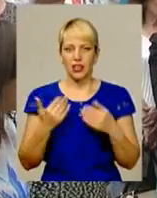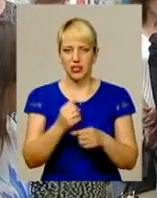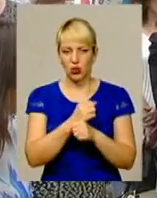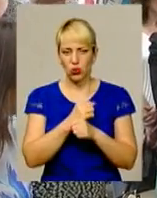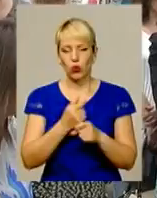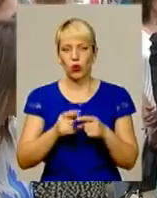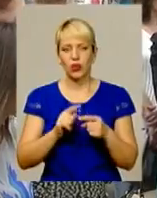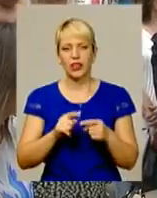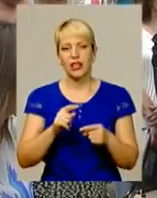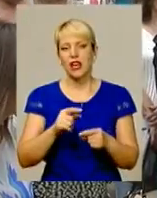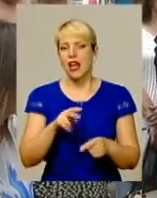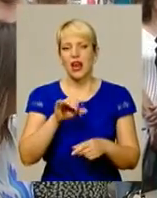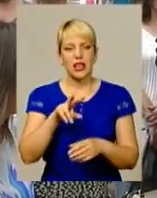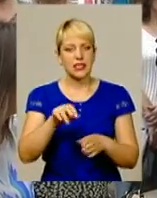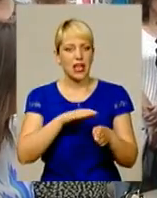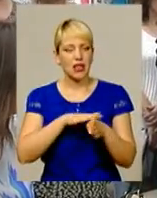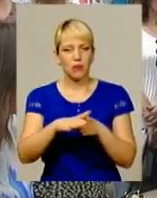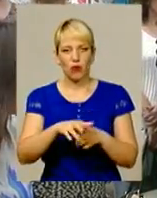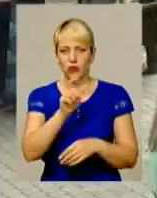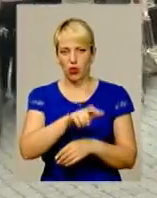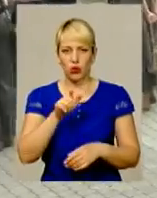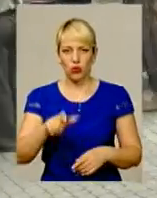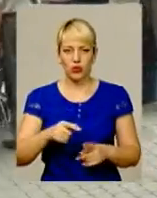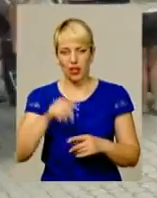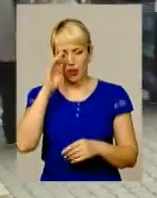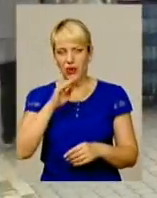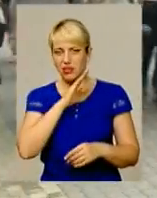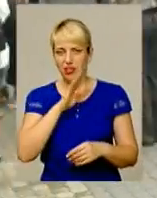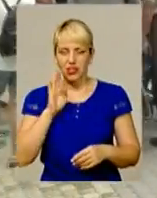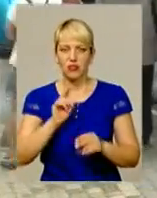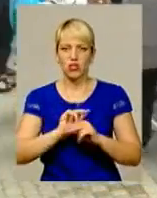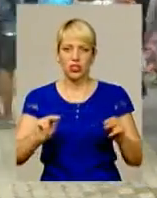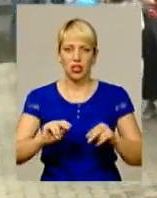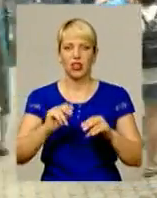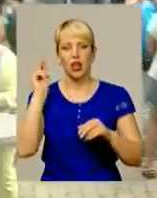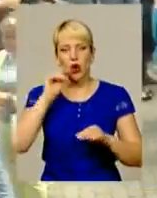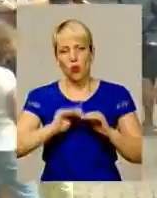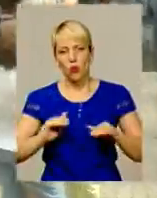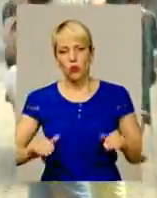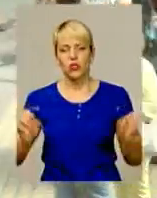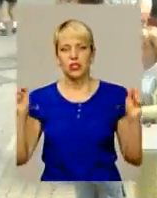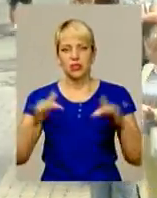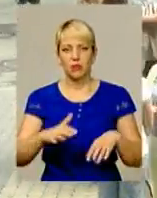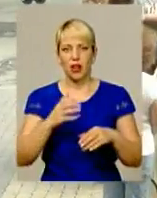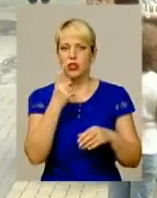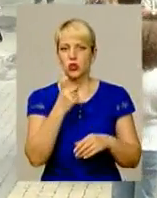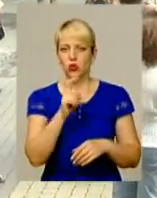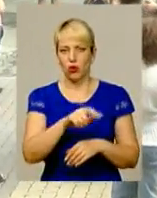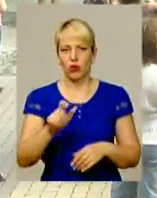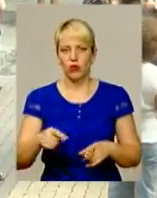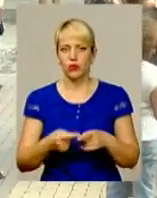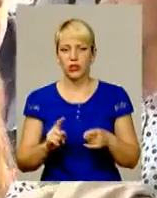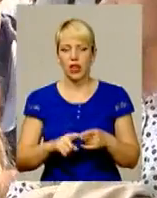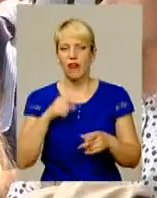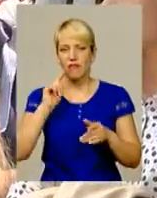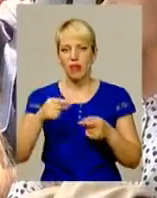17 справжній аншлаг. Батьки, вчителі та учні під стінами школи зібрались щонайменше сотня осіб. Вимога одна